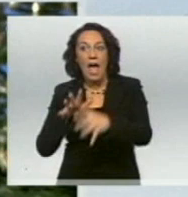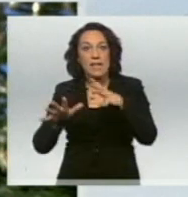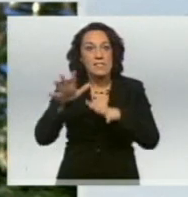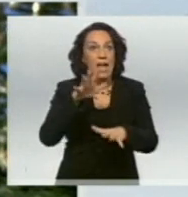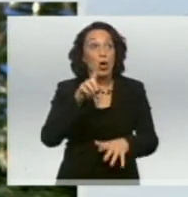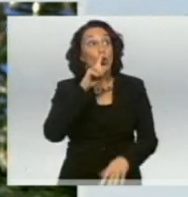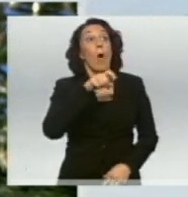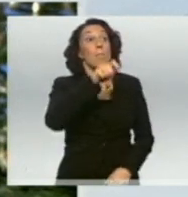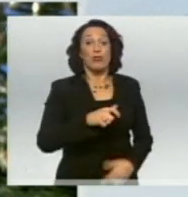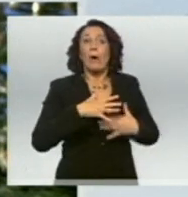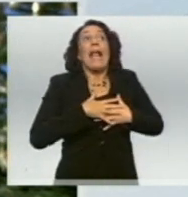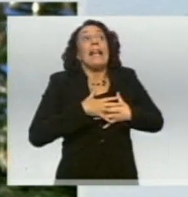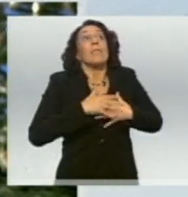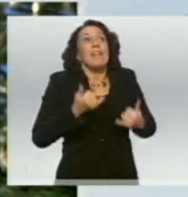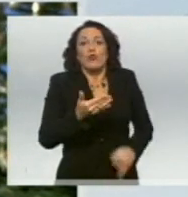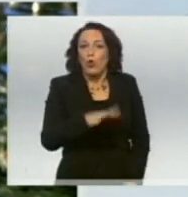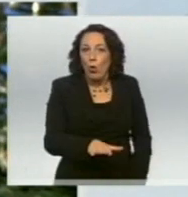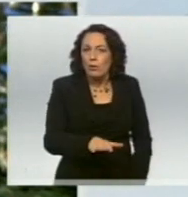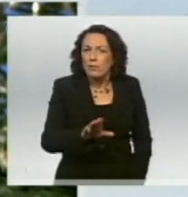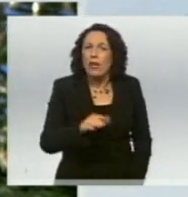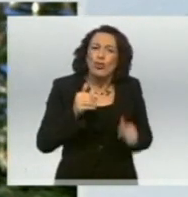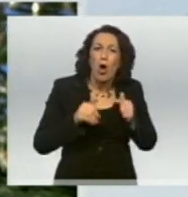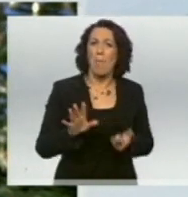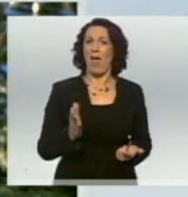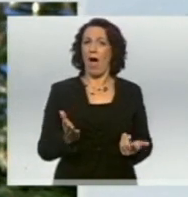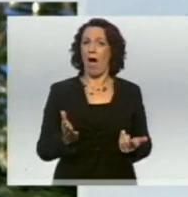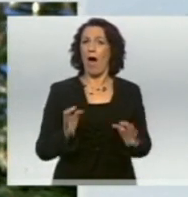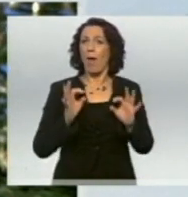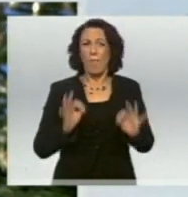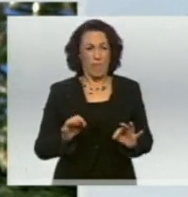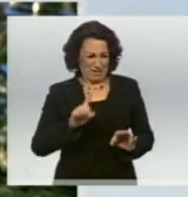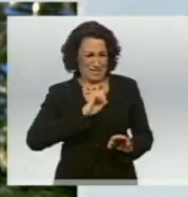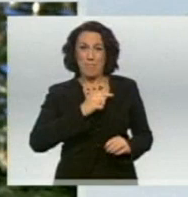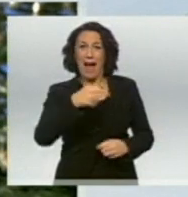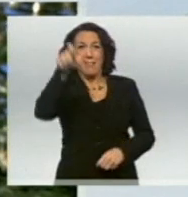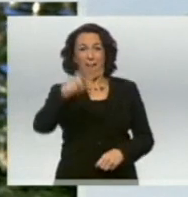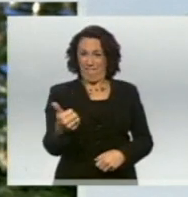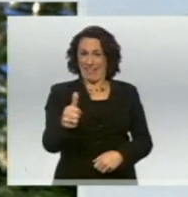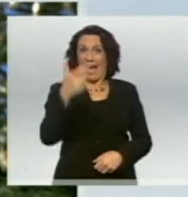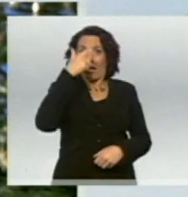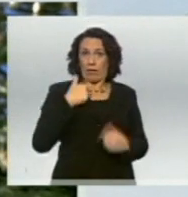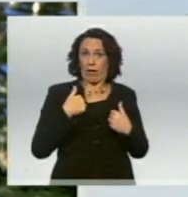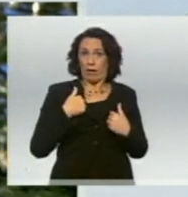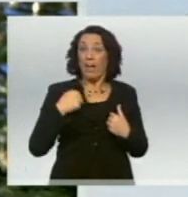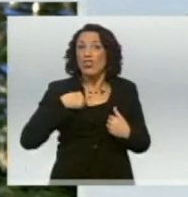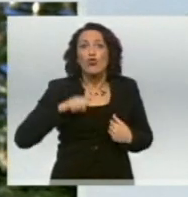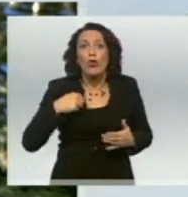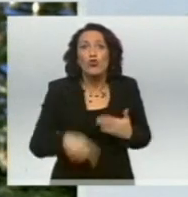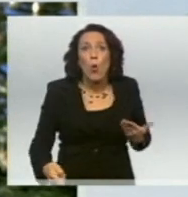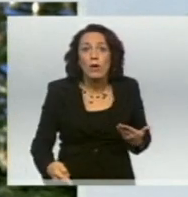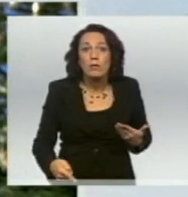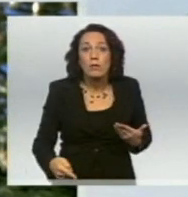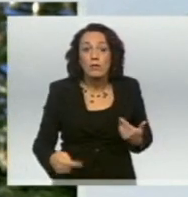einen geliebten Menschen verloren haben, sondern plötzlich selbst verdächtigt wurden. Sogar Freunde und